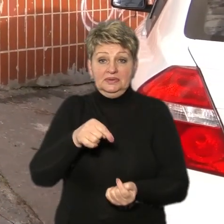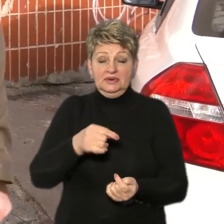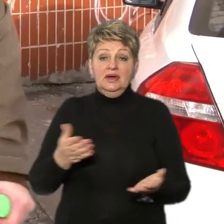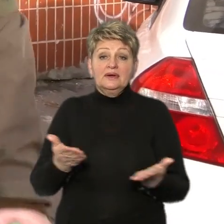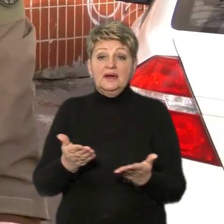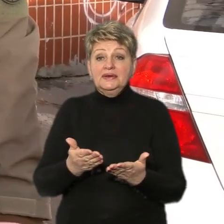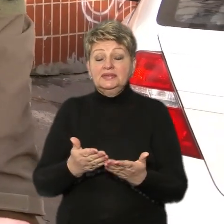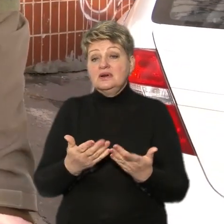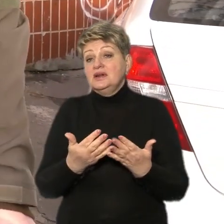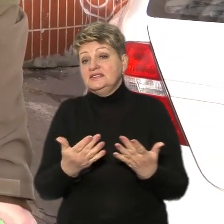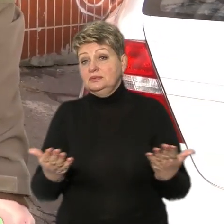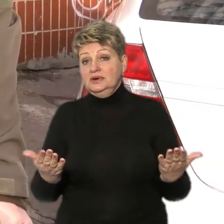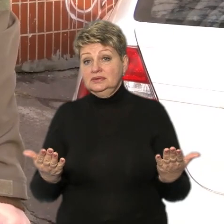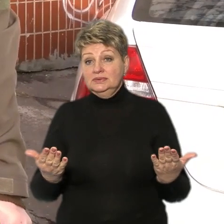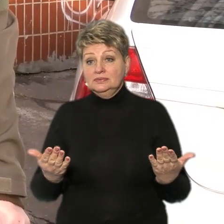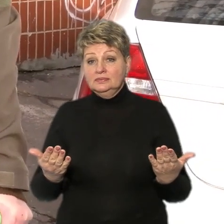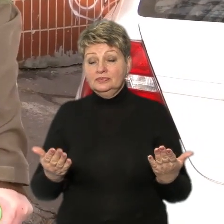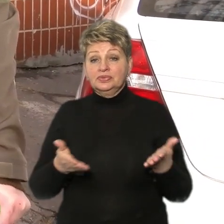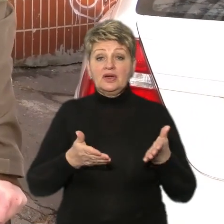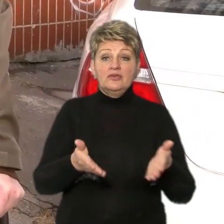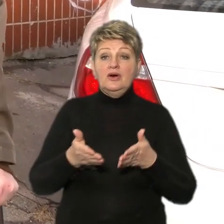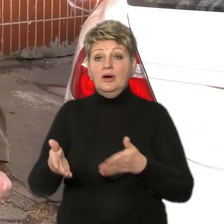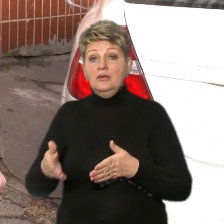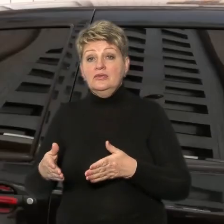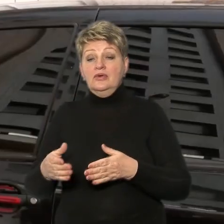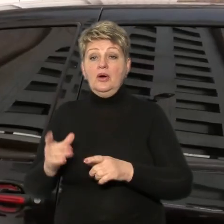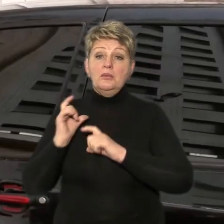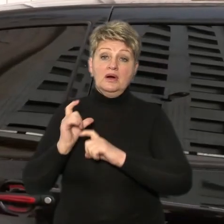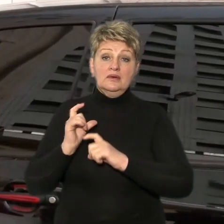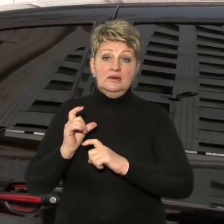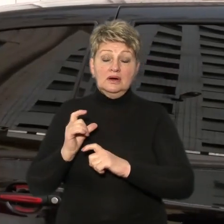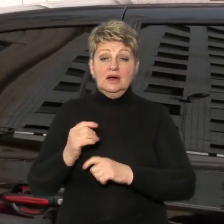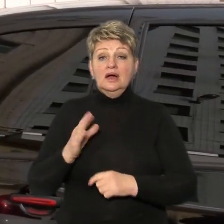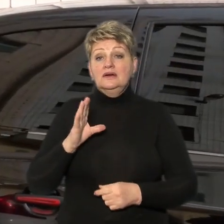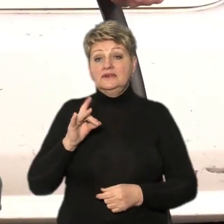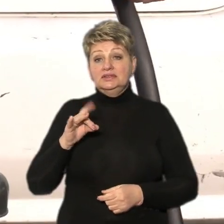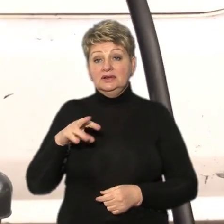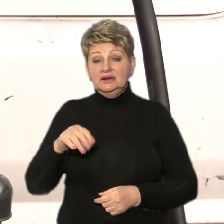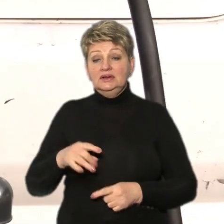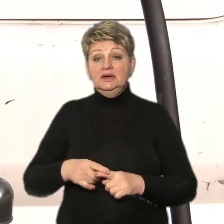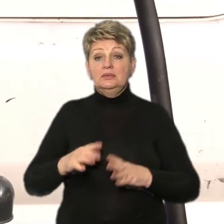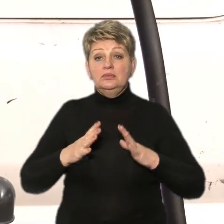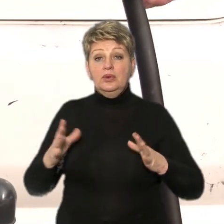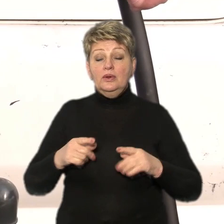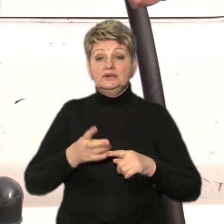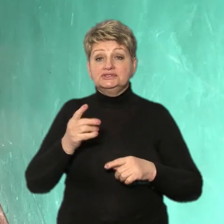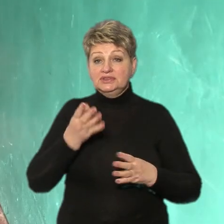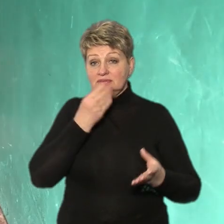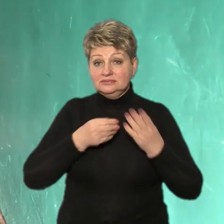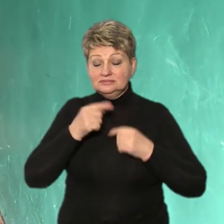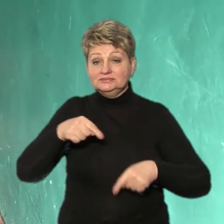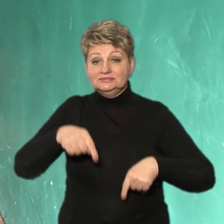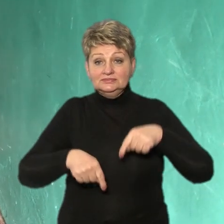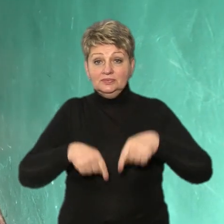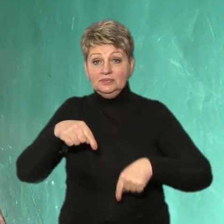різноманітні варіанти завезення вантажу. Віталій пересувається здебільшого на протезах, бо ж спуститися на